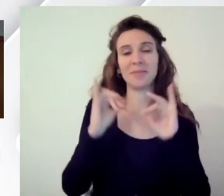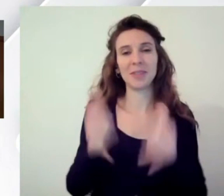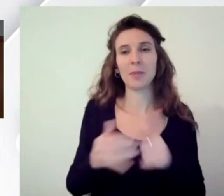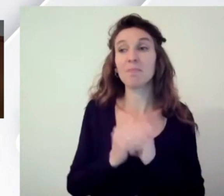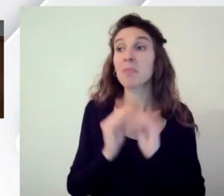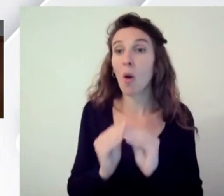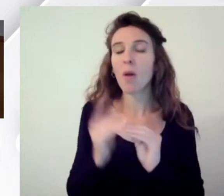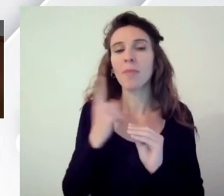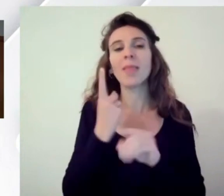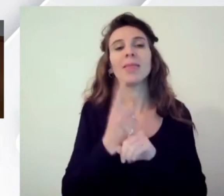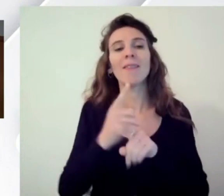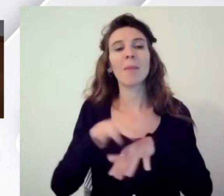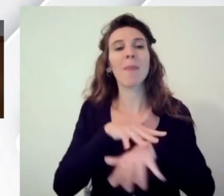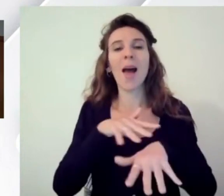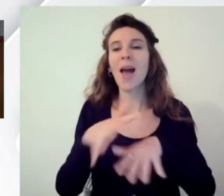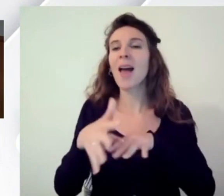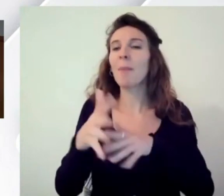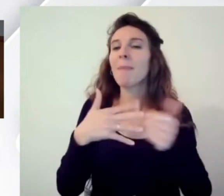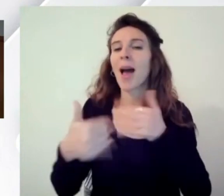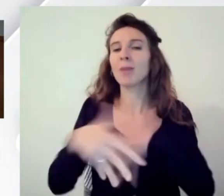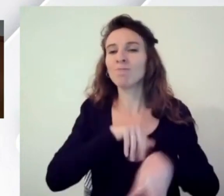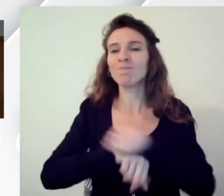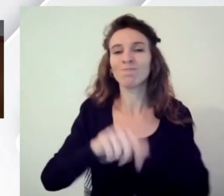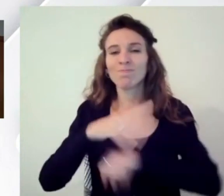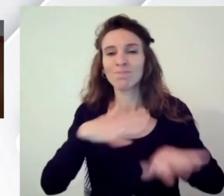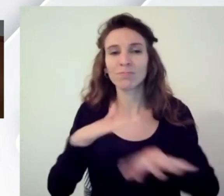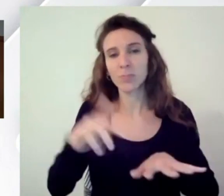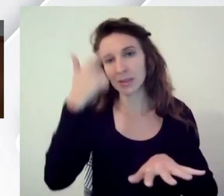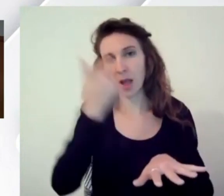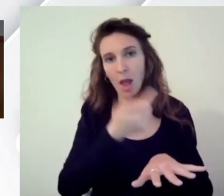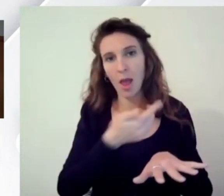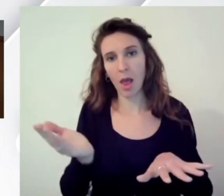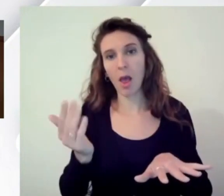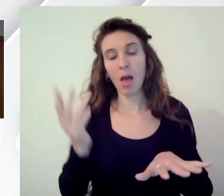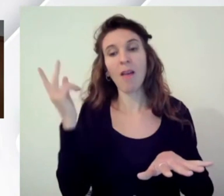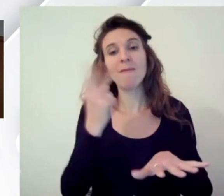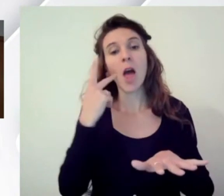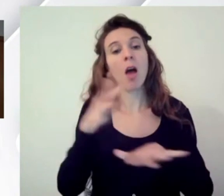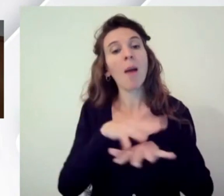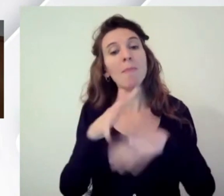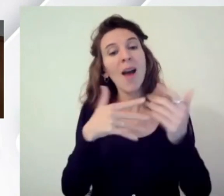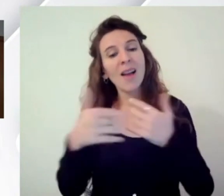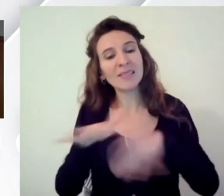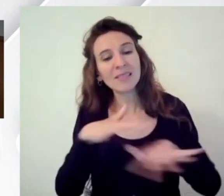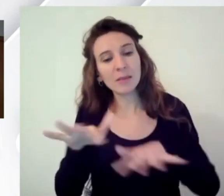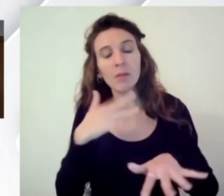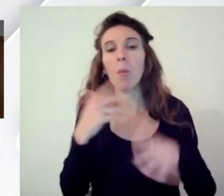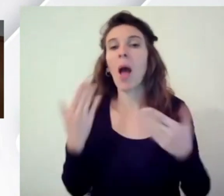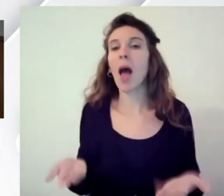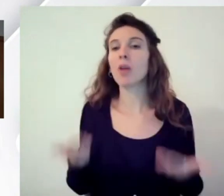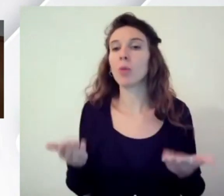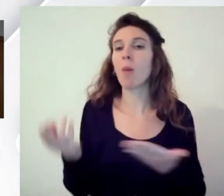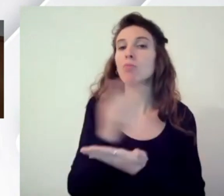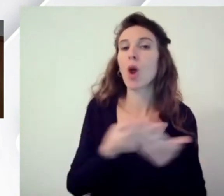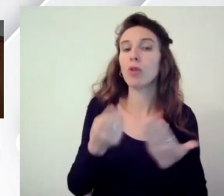sporcandosi le mani voi lo sapete bene molti di voi lo sanno sporcandosi le mani con la qualità dei progetti con il